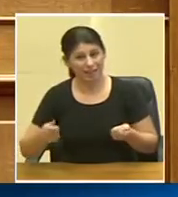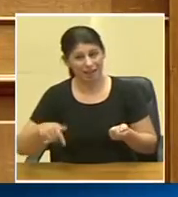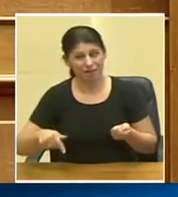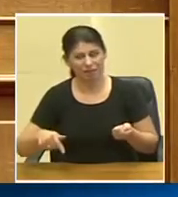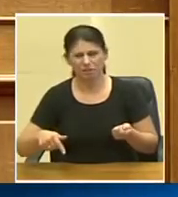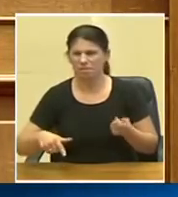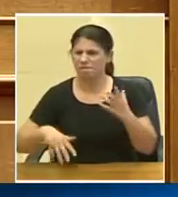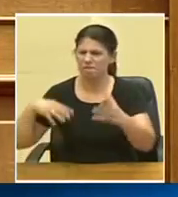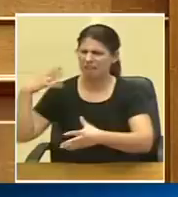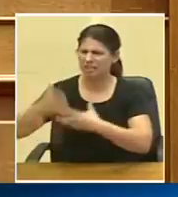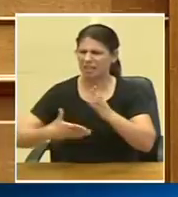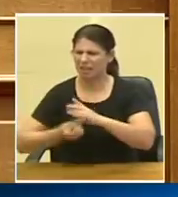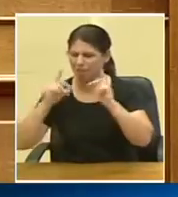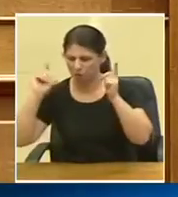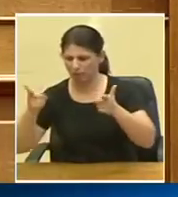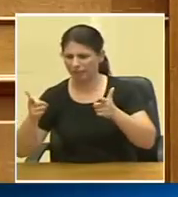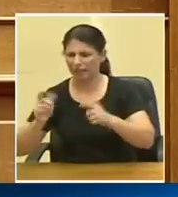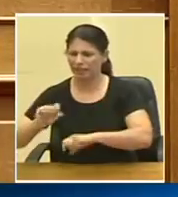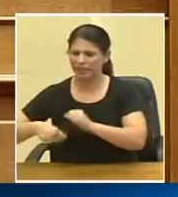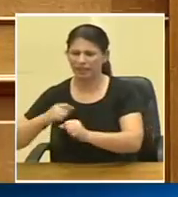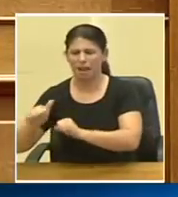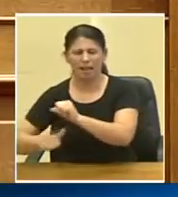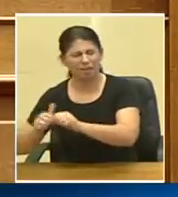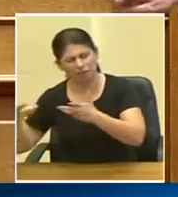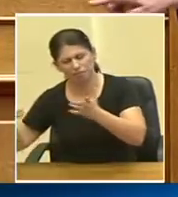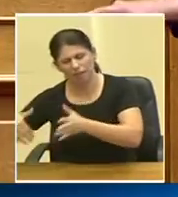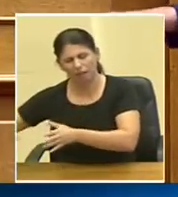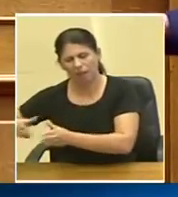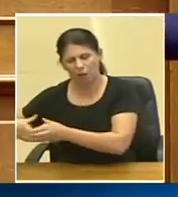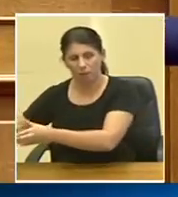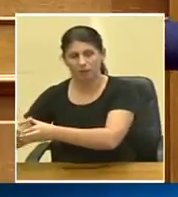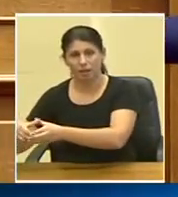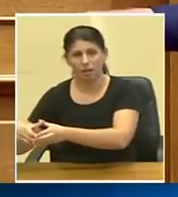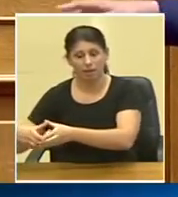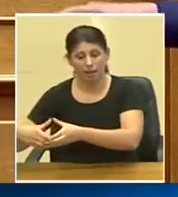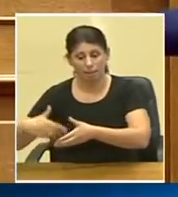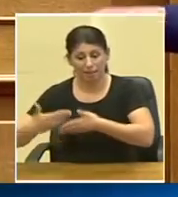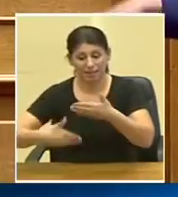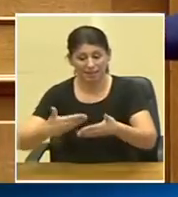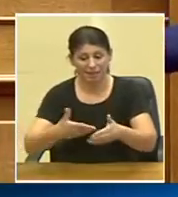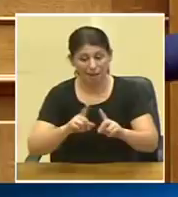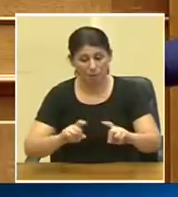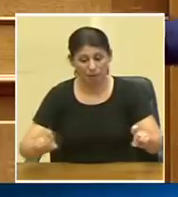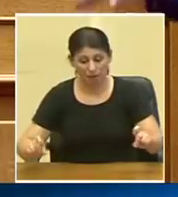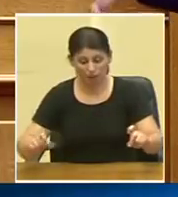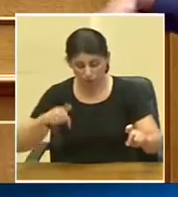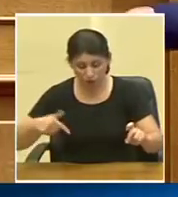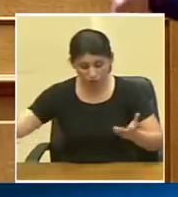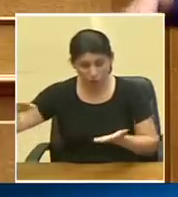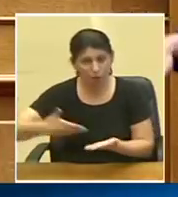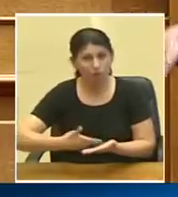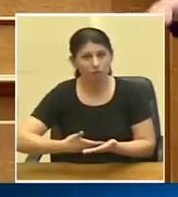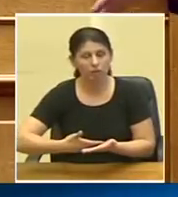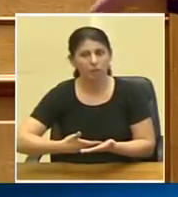φασαρία η Νέα Δημοκρατία το κοινάλ και τα λοιπά είναι ότι μια σειρά από πράγματα όπως αυτά που έχονται σήμερα εδώ και που οι